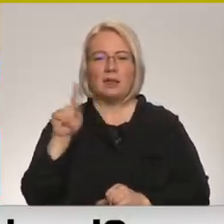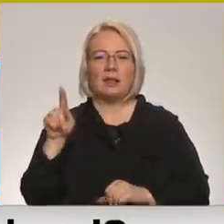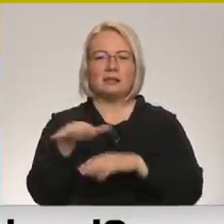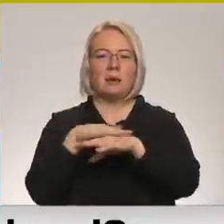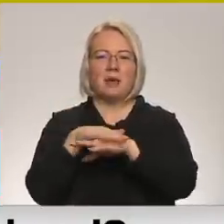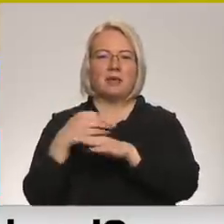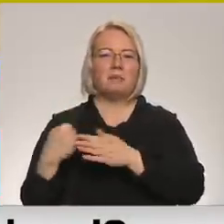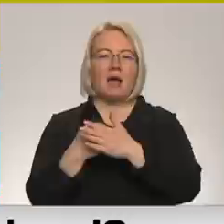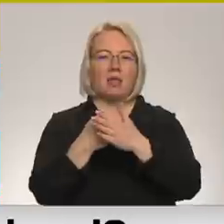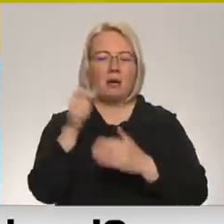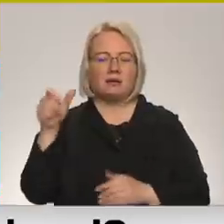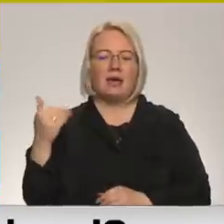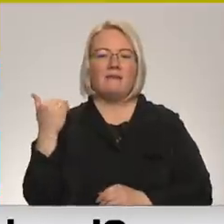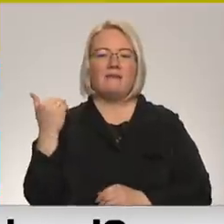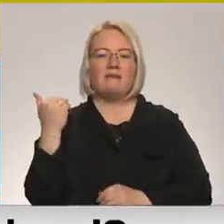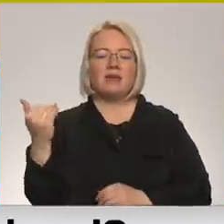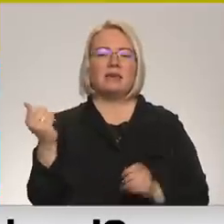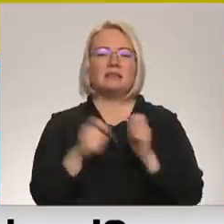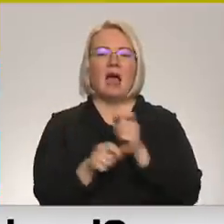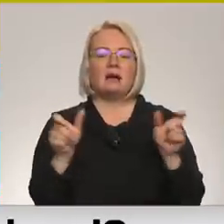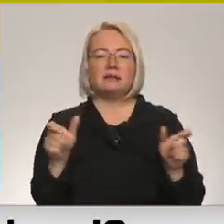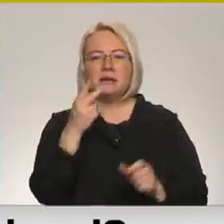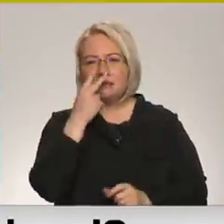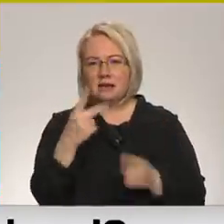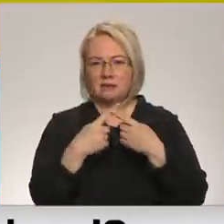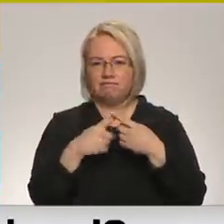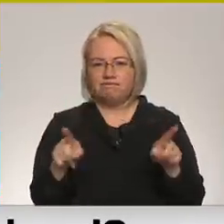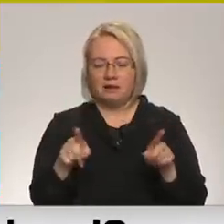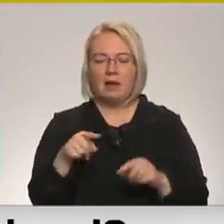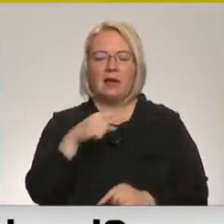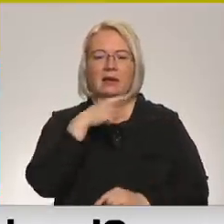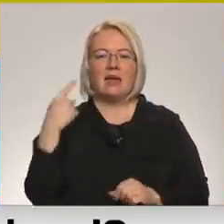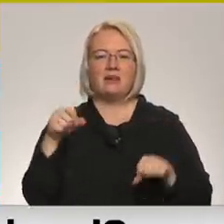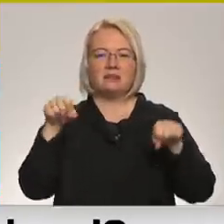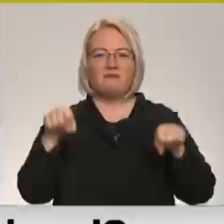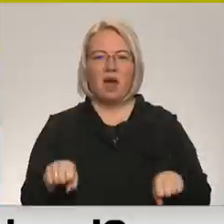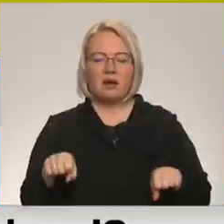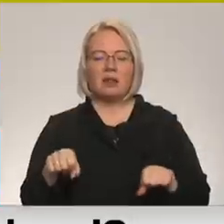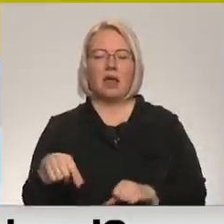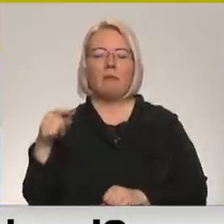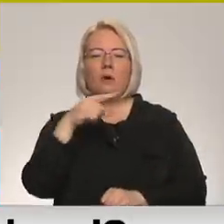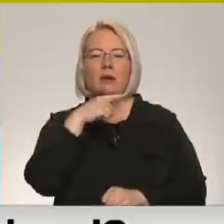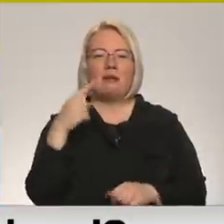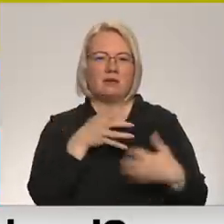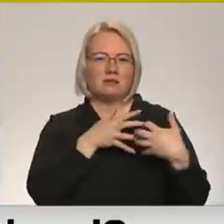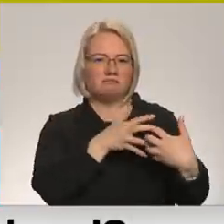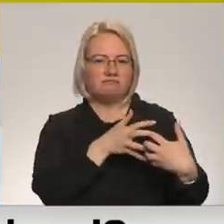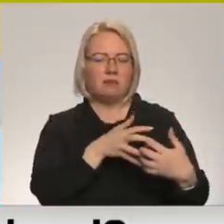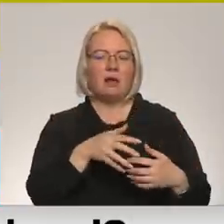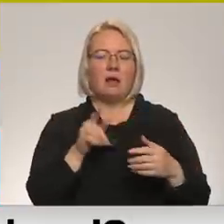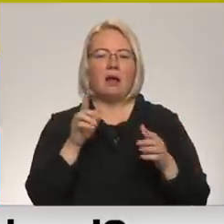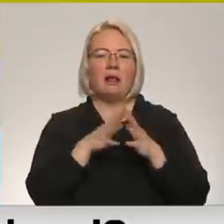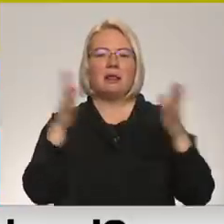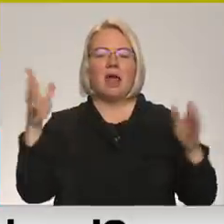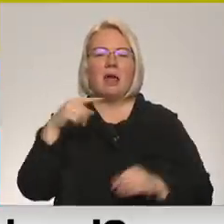Viņa sankcijas redz savādāk. Viņa redz Krievijas varenību, Krievijas pretimstāvēšanu lielā tēvijas kara